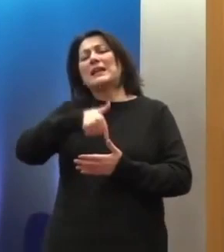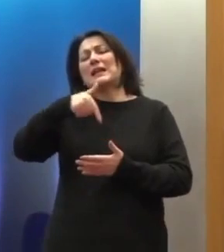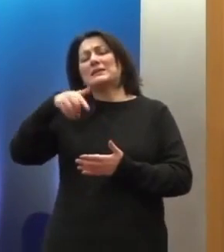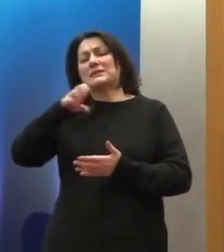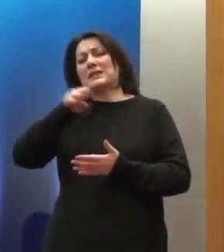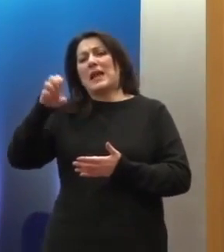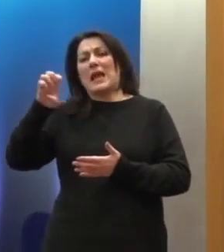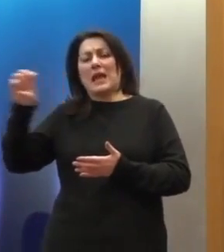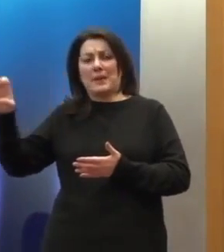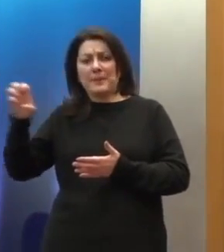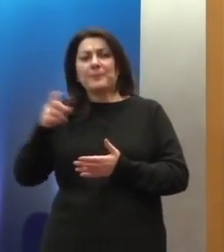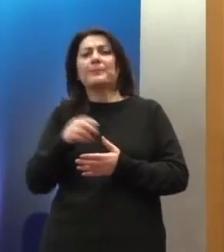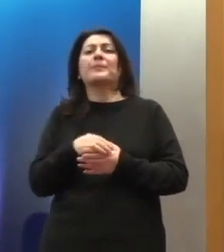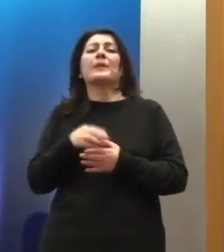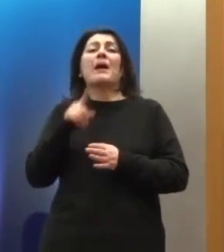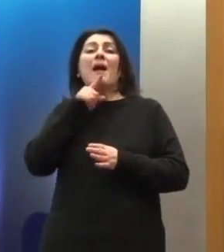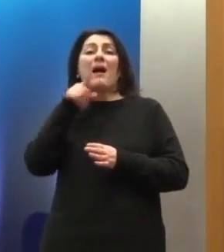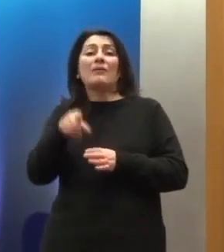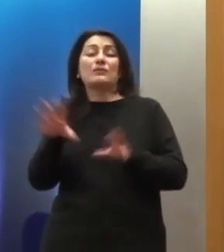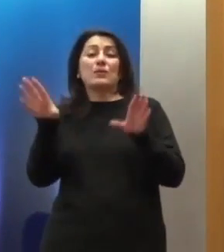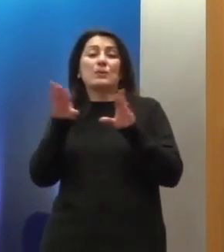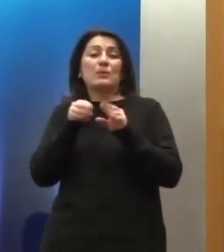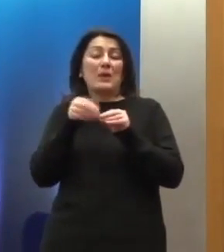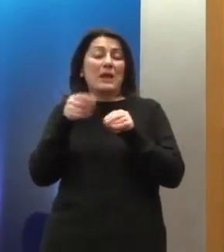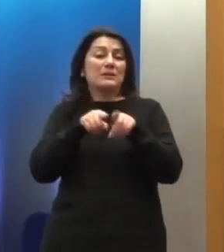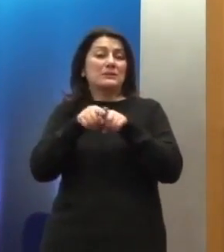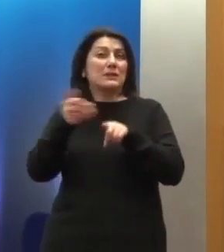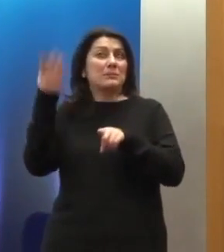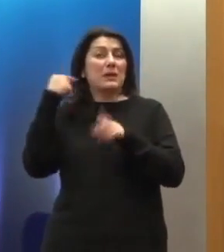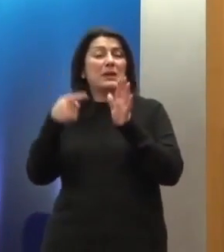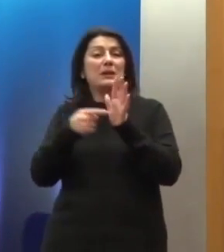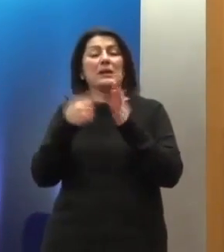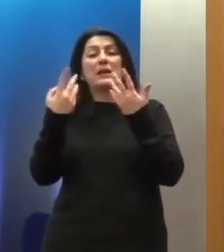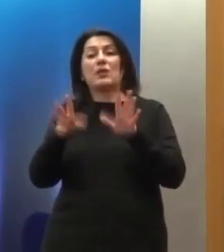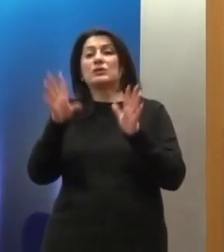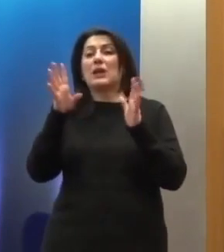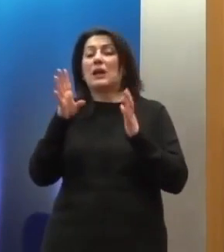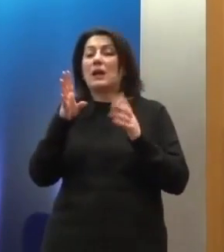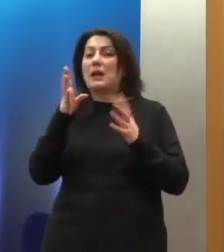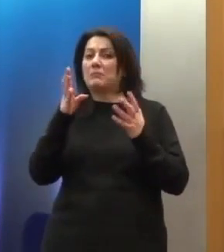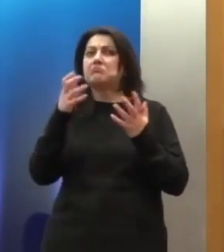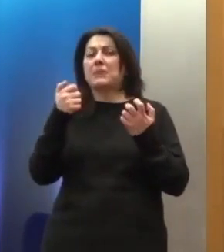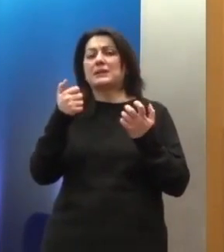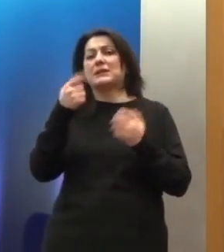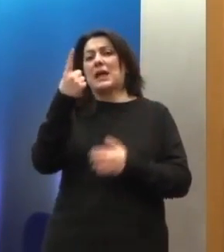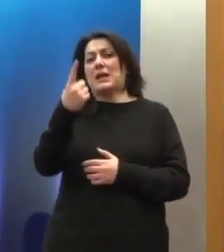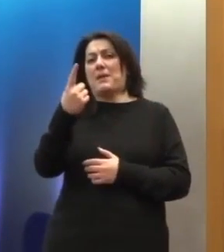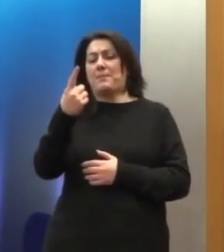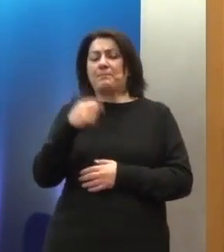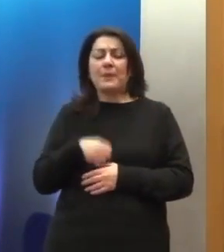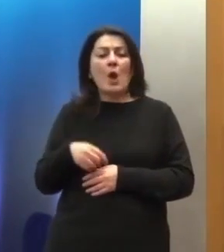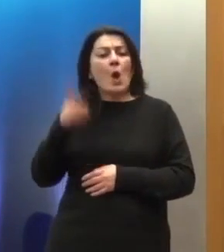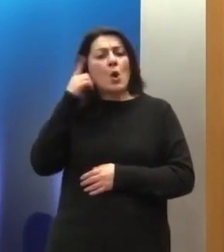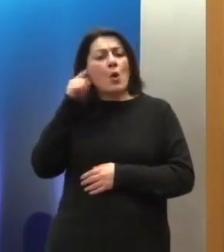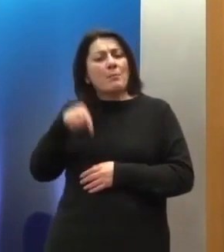χάρτη του 1961. Νομίζω ότι το βήμα που πήρε η ελληνική κυβέρνηση να επικυρώσει τον αναθεωρημένο